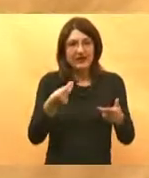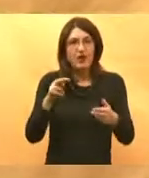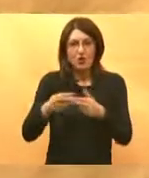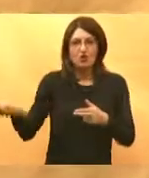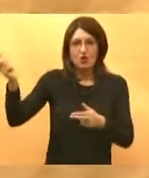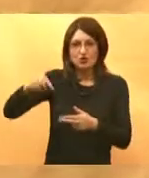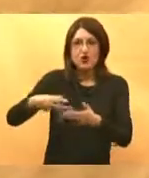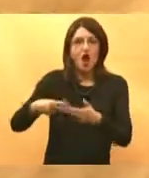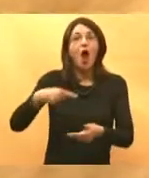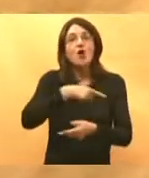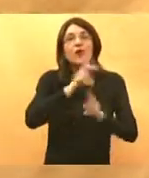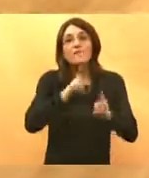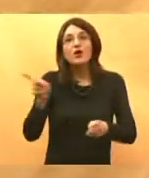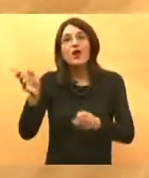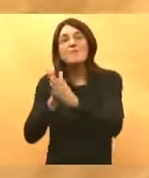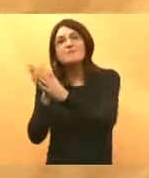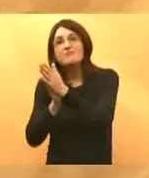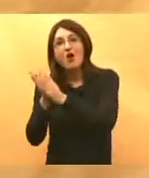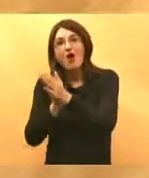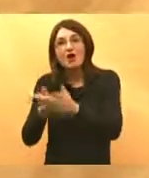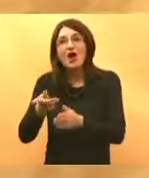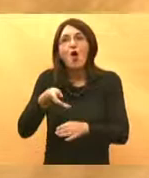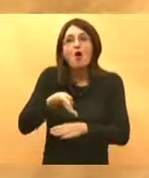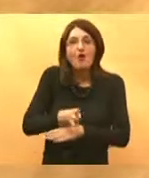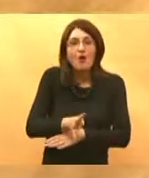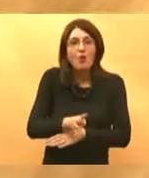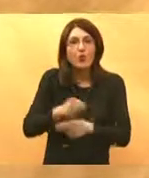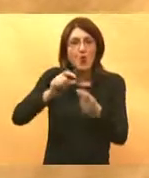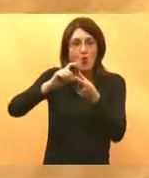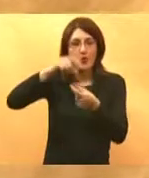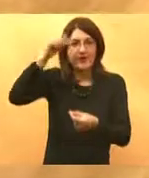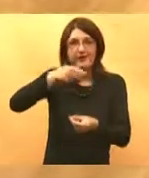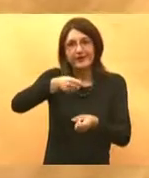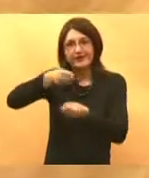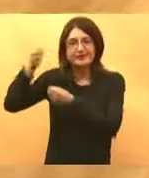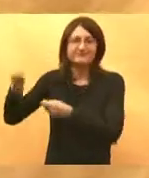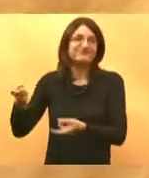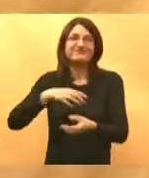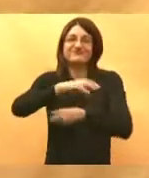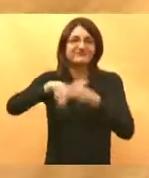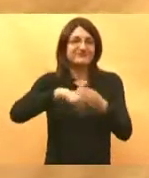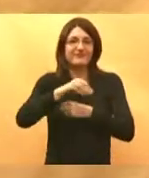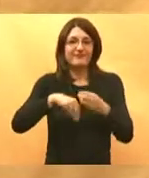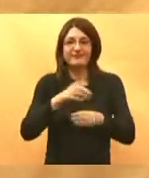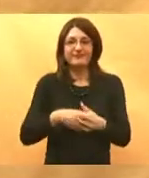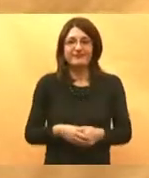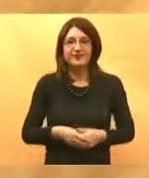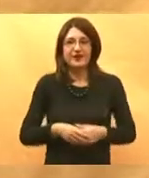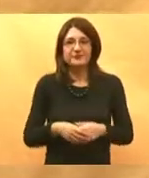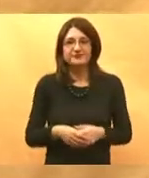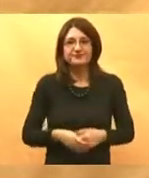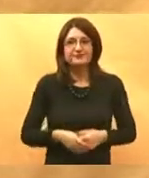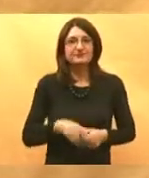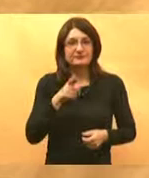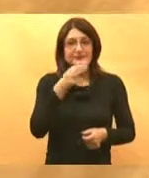laborant a on mora laboranta moriti da njegovu je provjetu s urinom ili odne sam urin na analizu ali samo još vezano za to bi vam